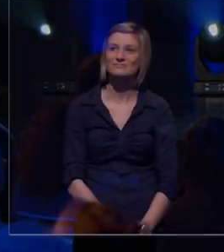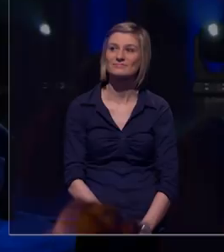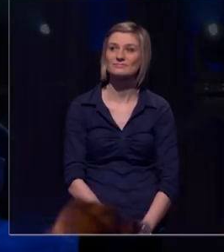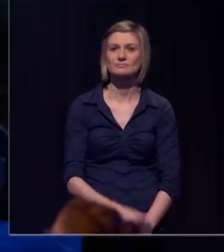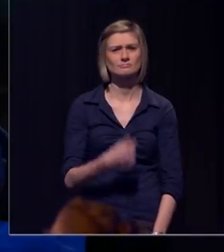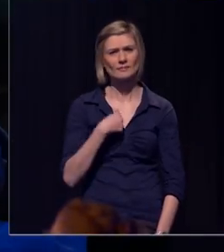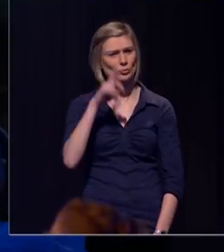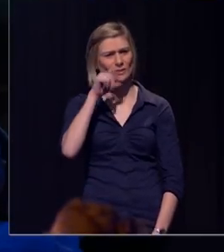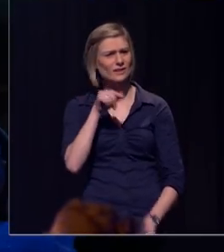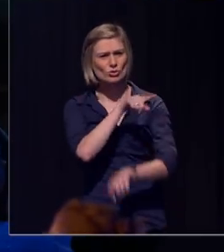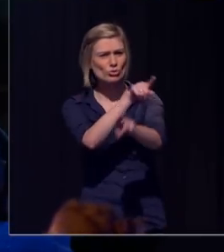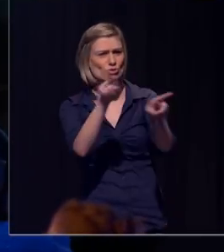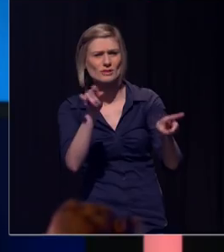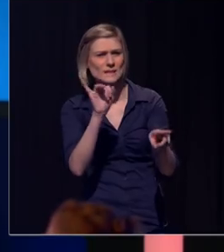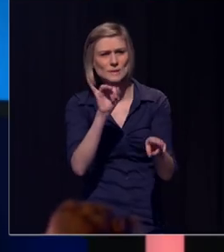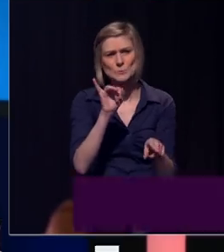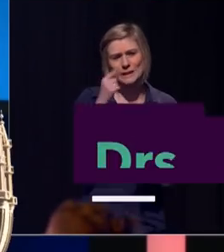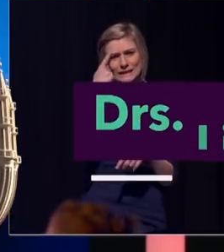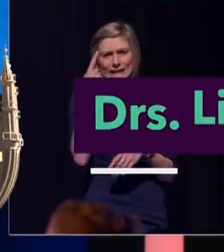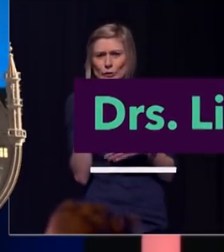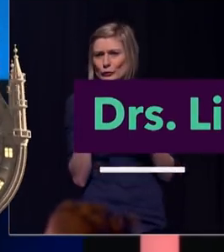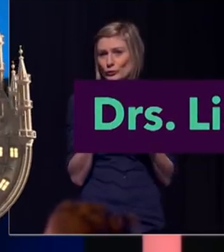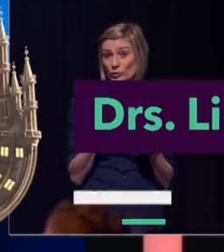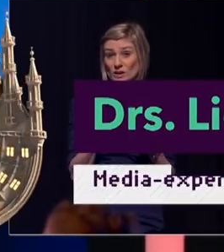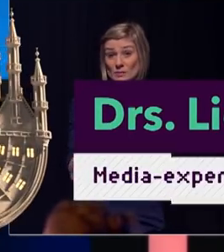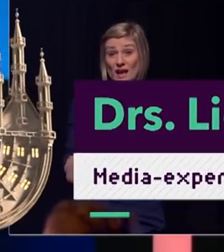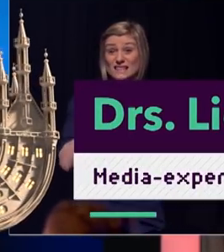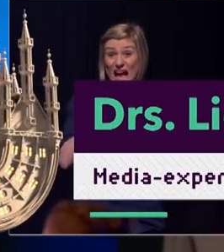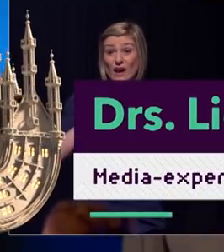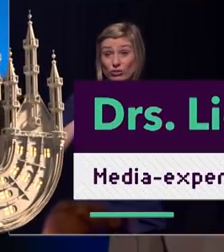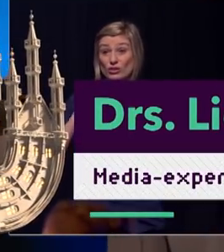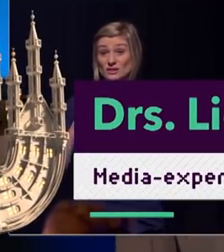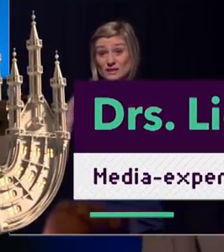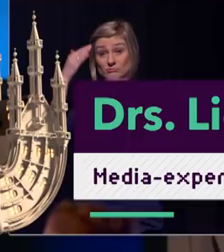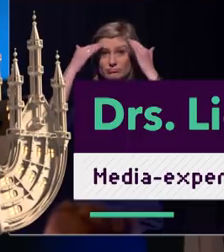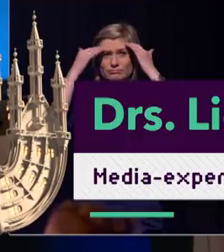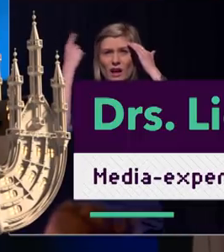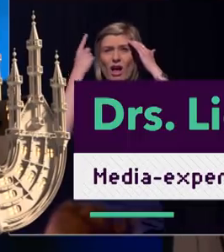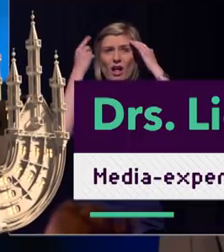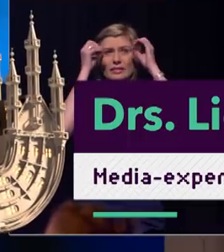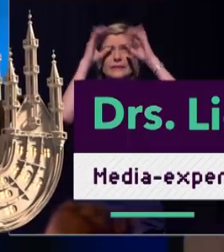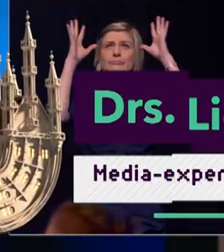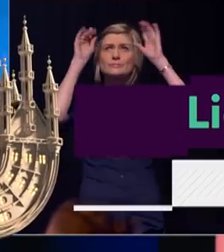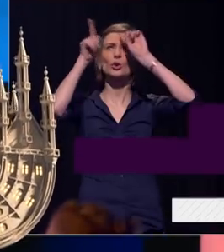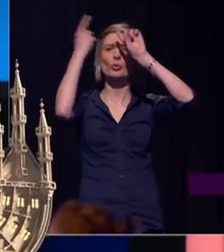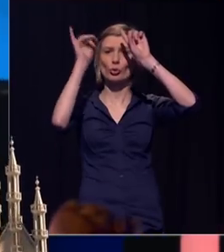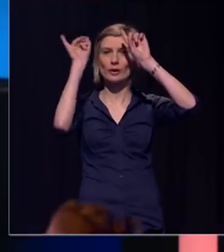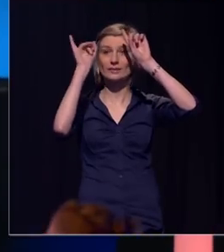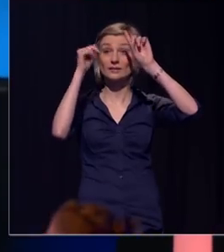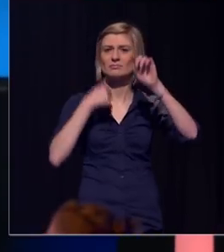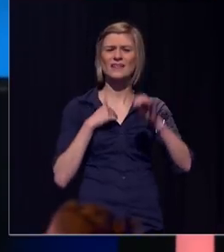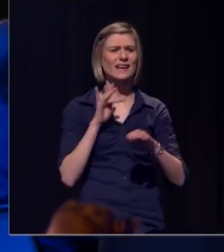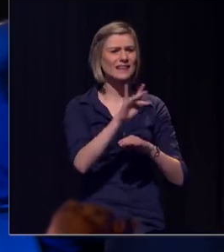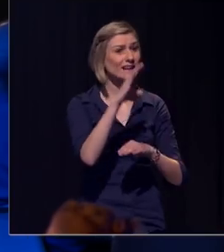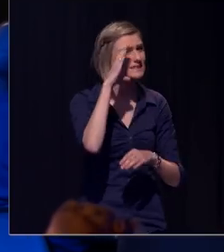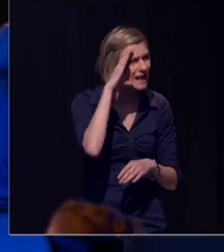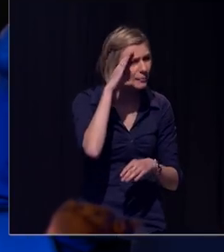Ik weet niet hoe dat bij jullie zit, maar elke avond speelt er zich in mijn hoofd het volgende scenario af. Telkens wanneer ik naar bed moet